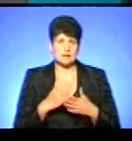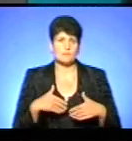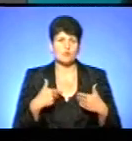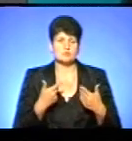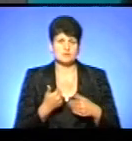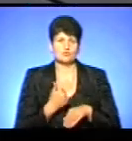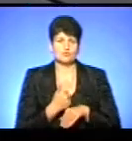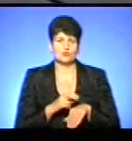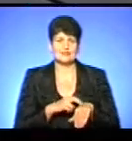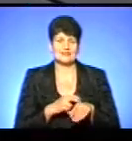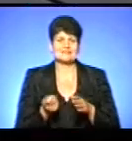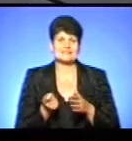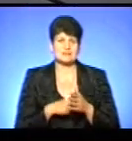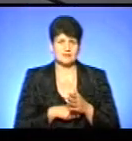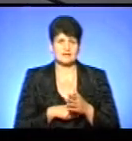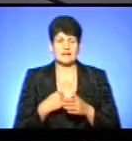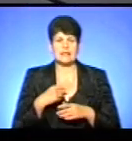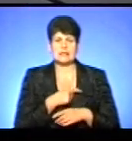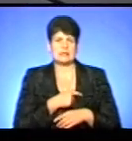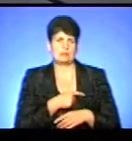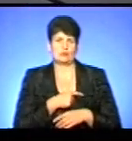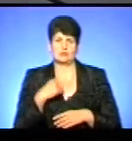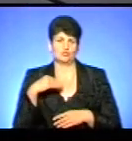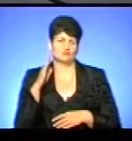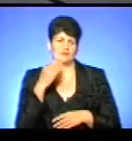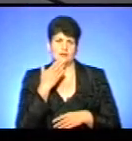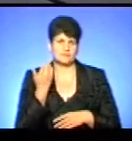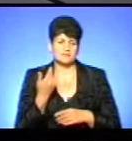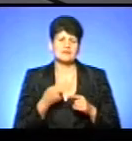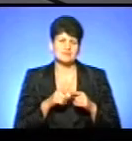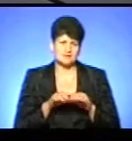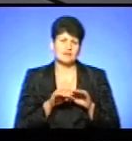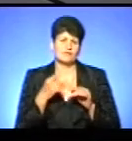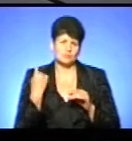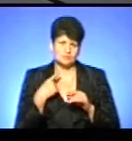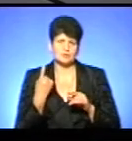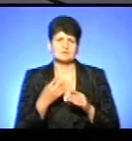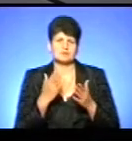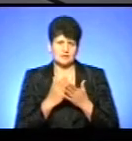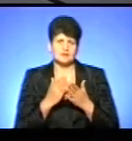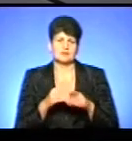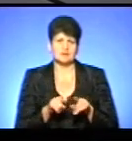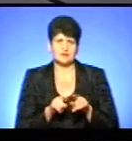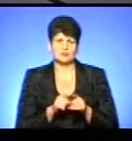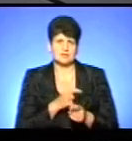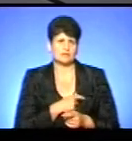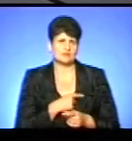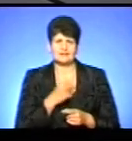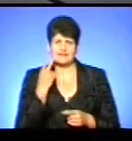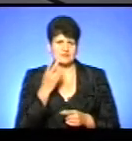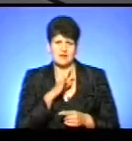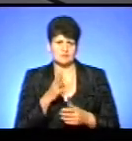головної рікарі закрити такі відділення, депутати не голосують. Це не тільки районники, це і на рівні обласного також депутати не завжди